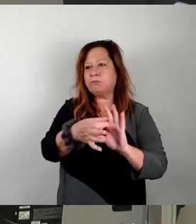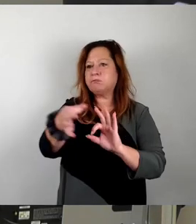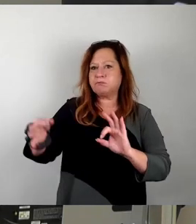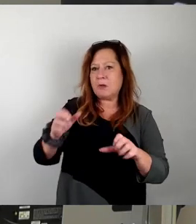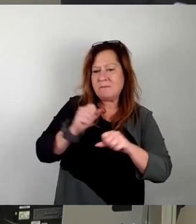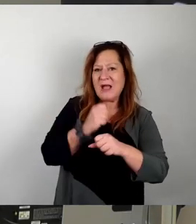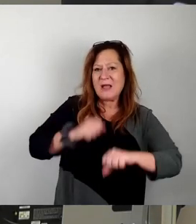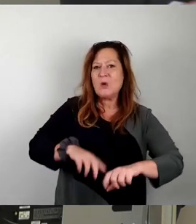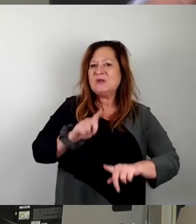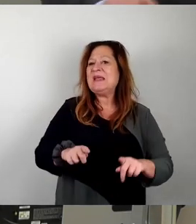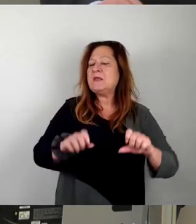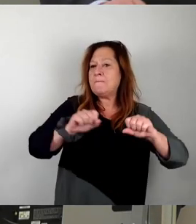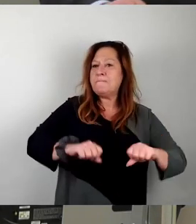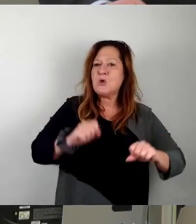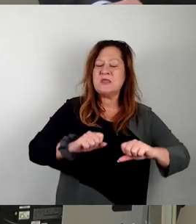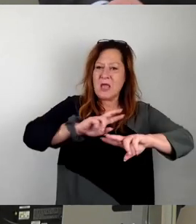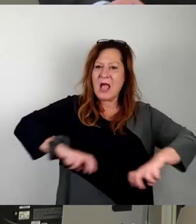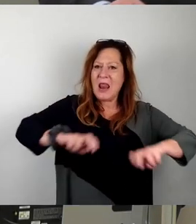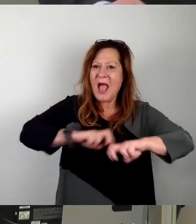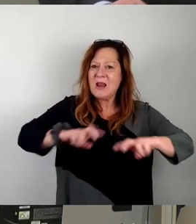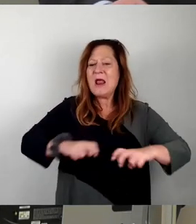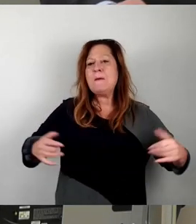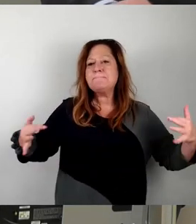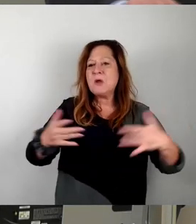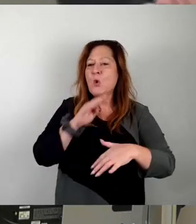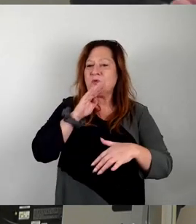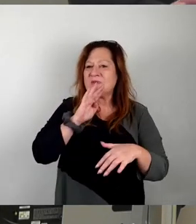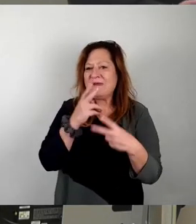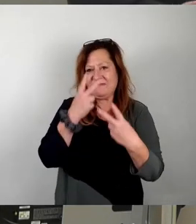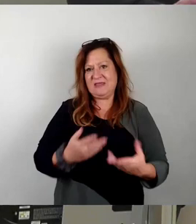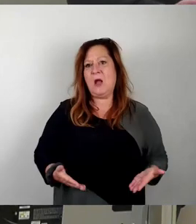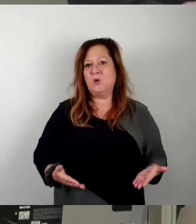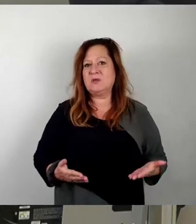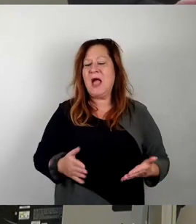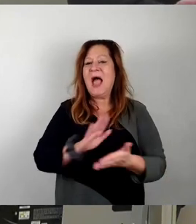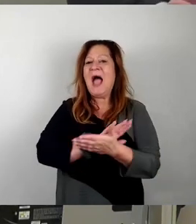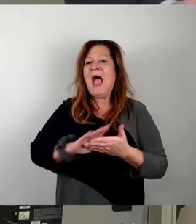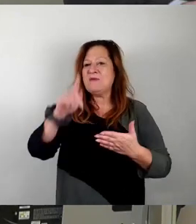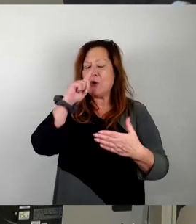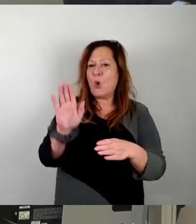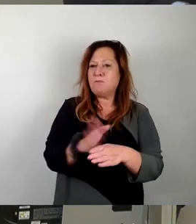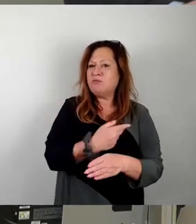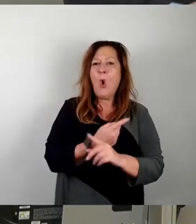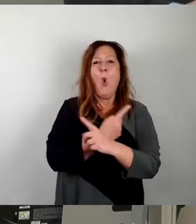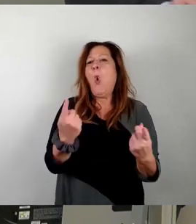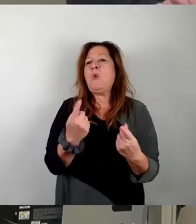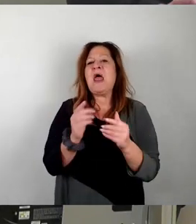laut Potenzialanalyse für Begrünungs und Gewässermaßnahmen vorgesehen sind. Also einfach nur beseitigt werden, ohne dass überhaupt irgendwas nachgenutzt wird.